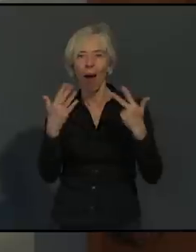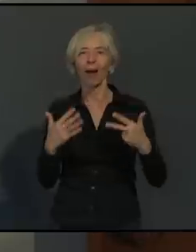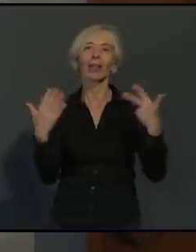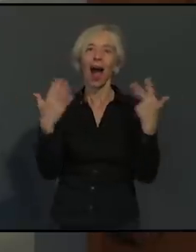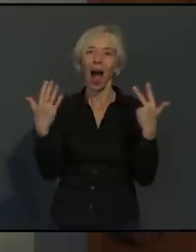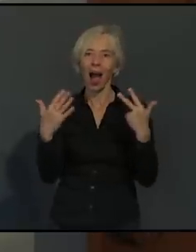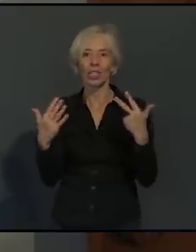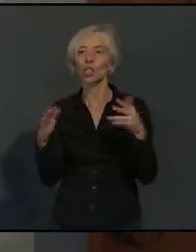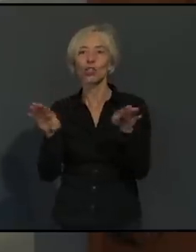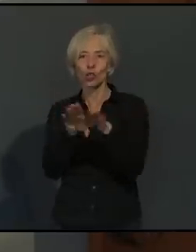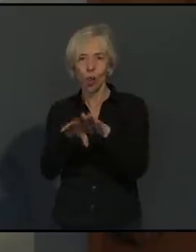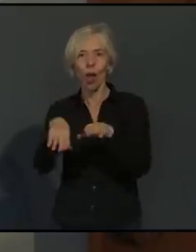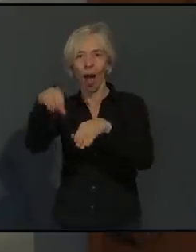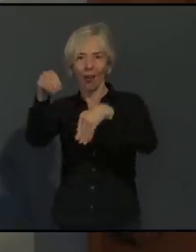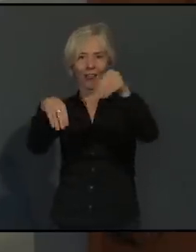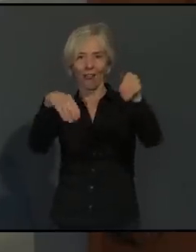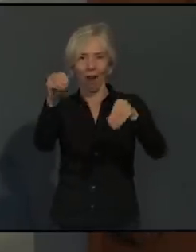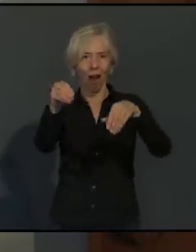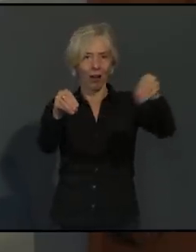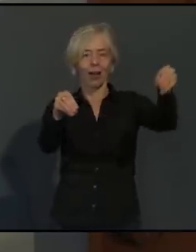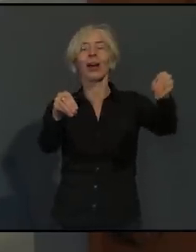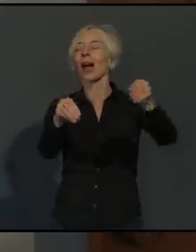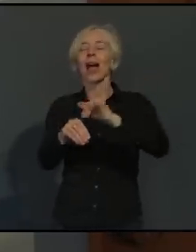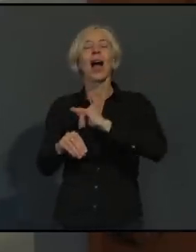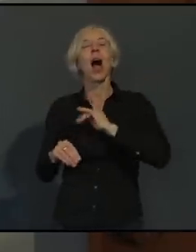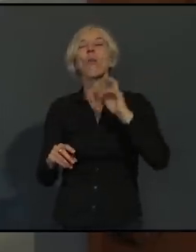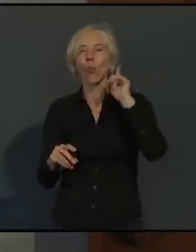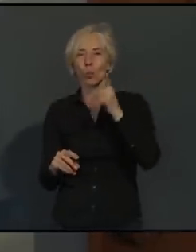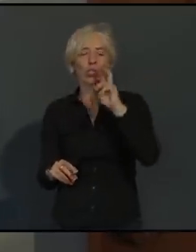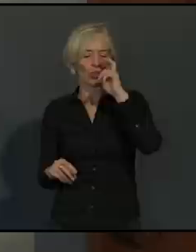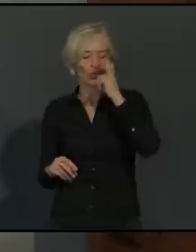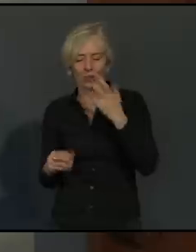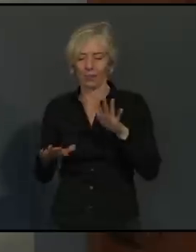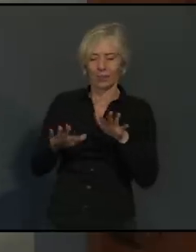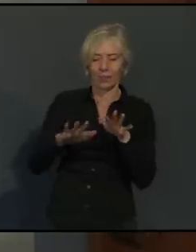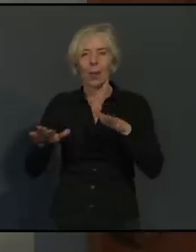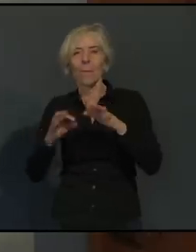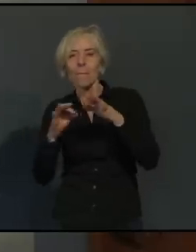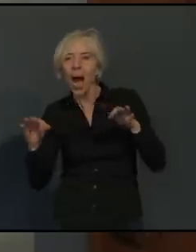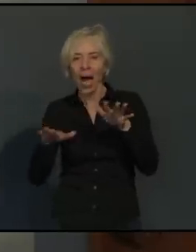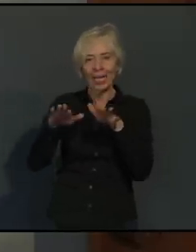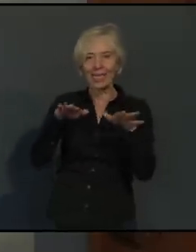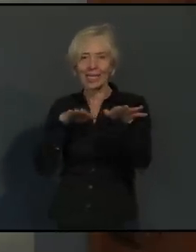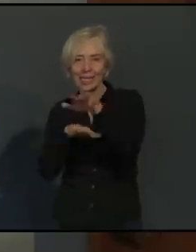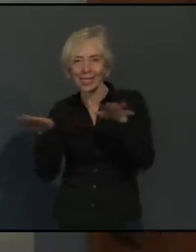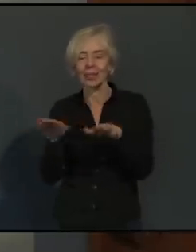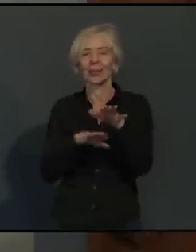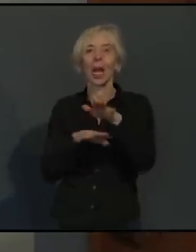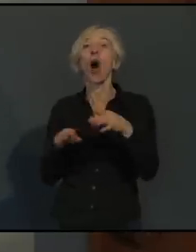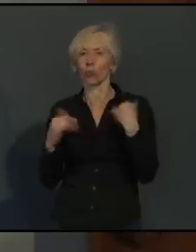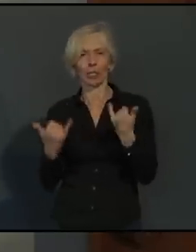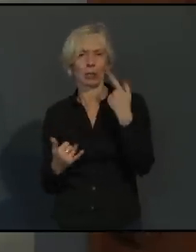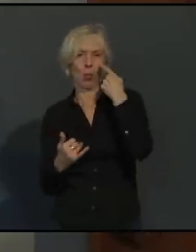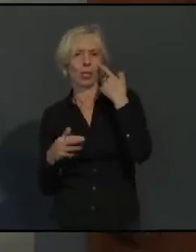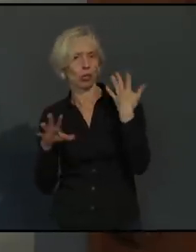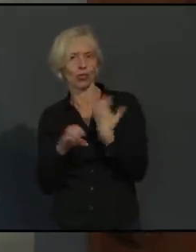Entzerrung stattfindet. Und das ist offensichtlich zurzeit gut gegeben. Wir denken auch, diese